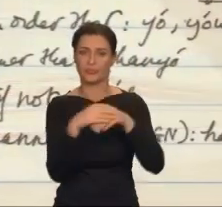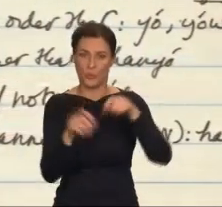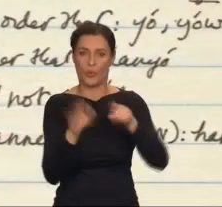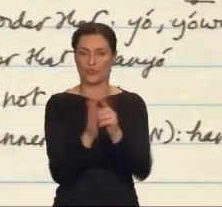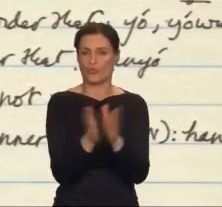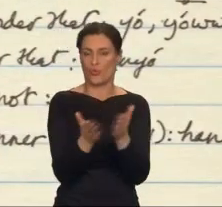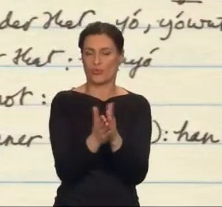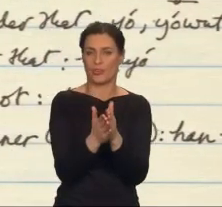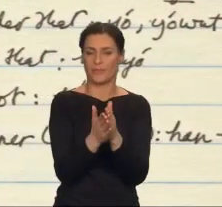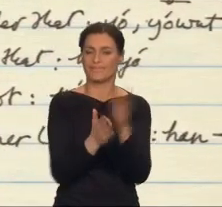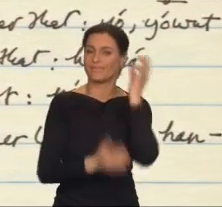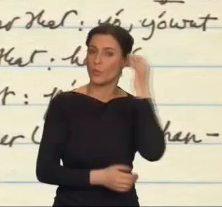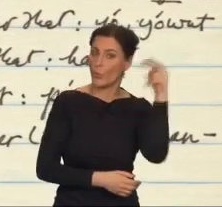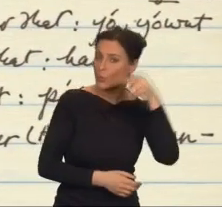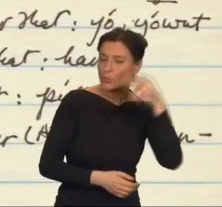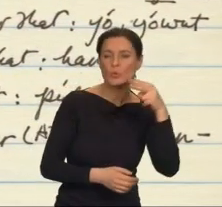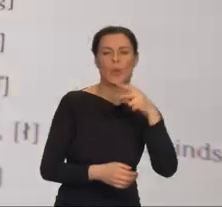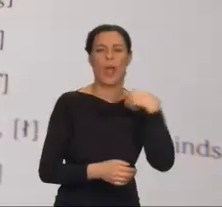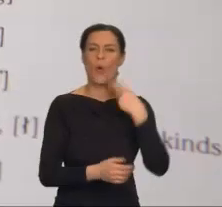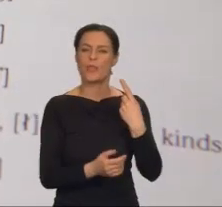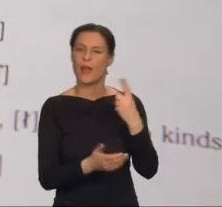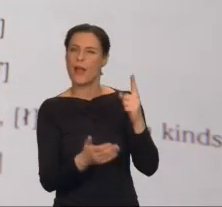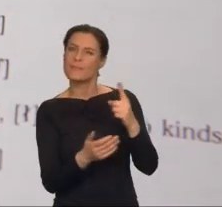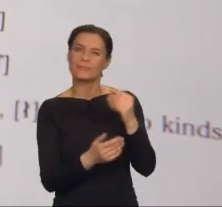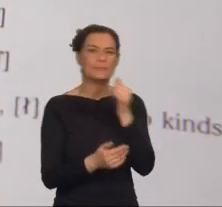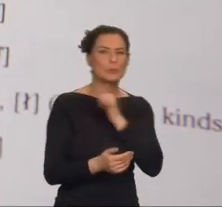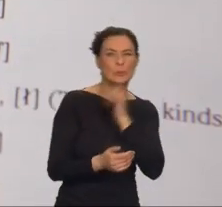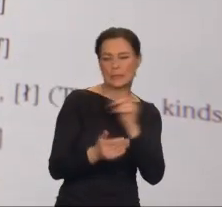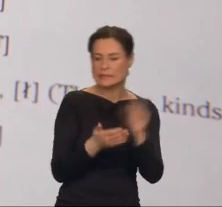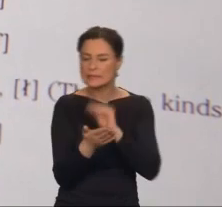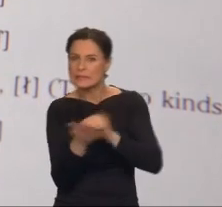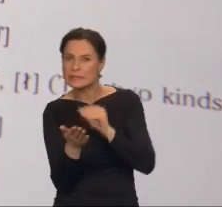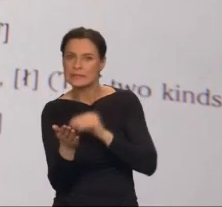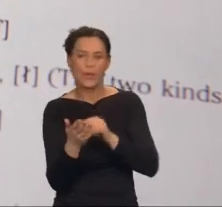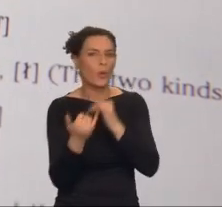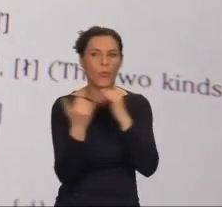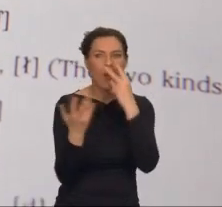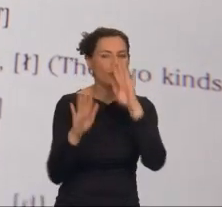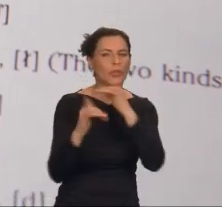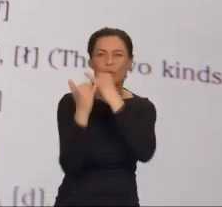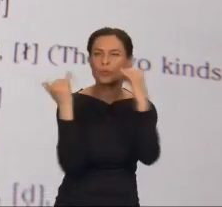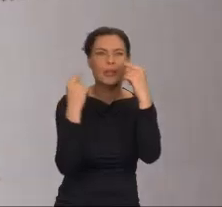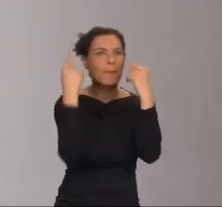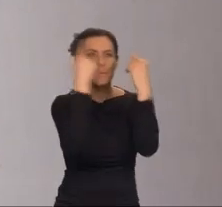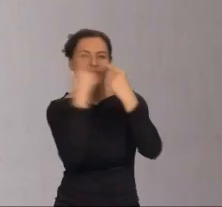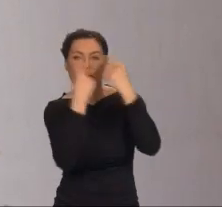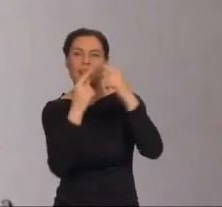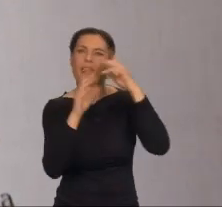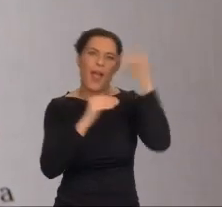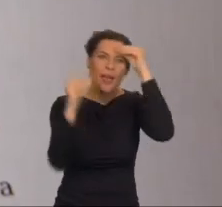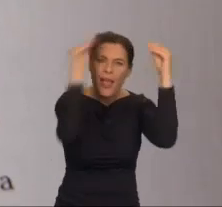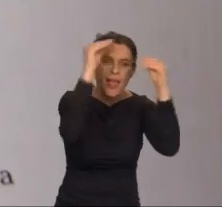Le Guin odważnie eksperymentuje. Pokazując różne sposoby myślenia o fikcji,